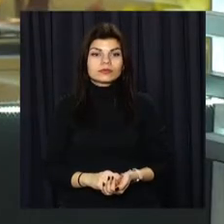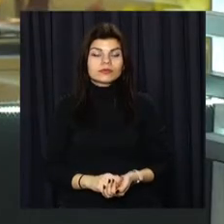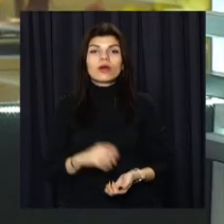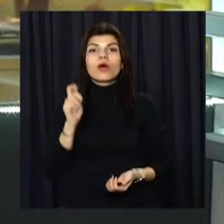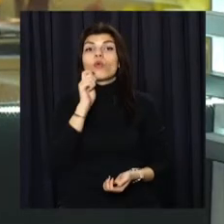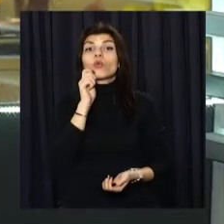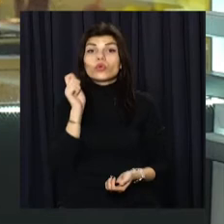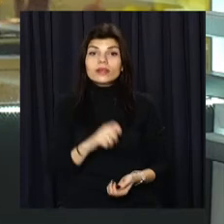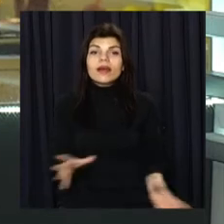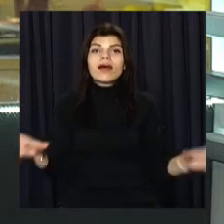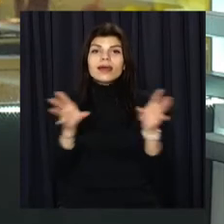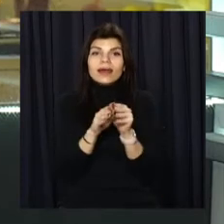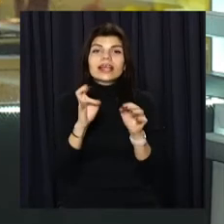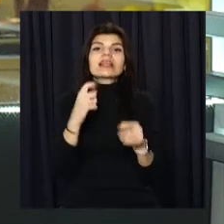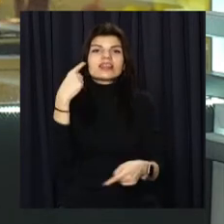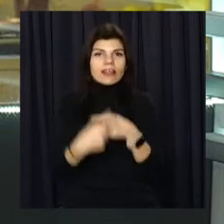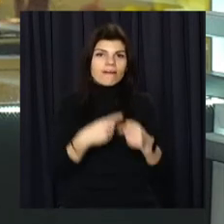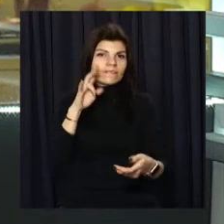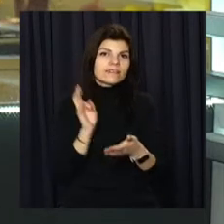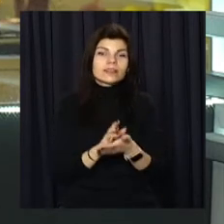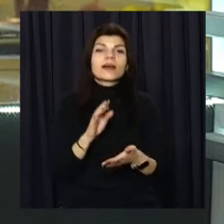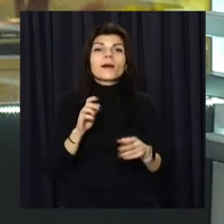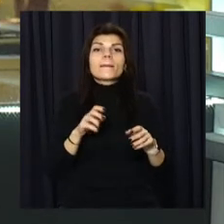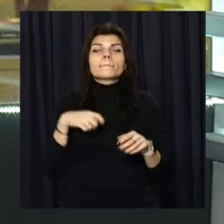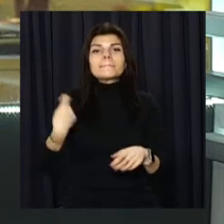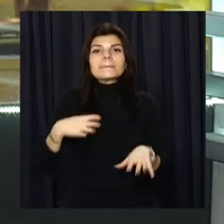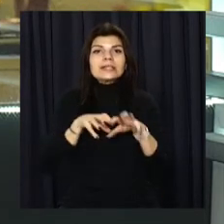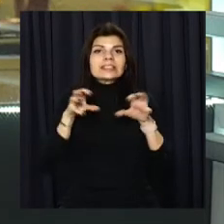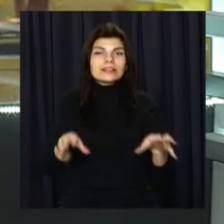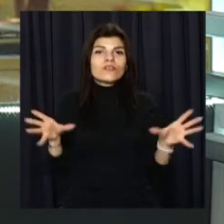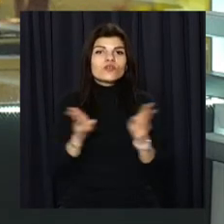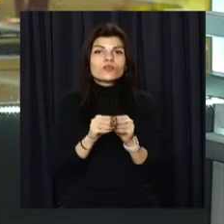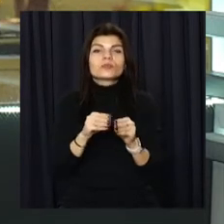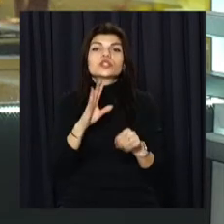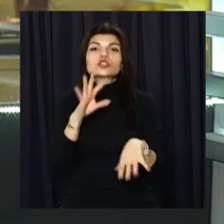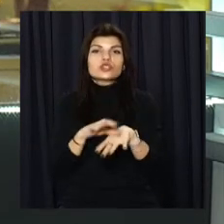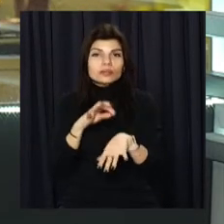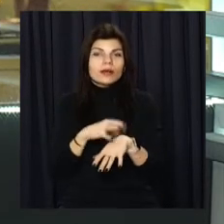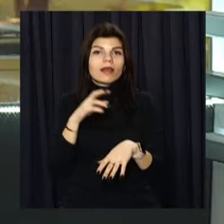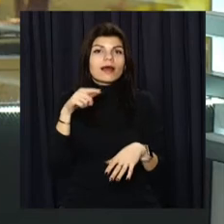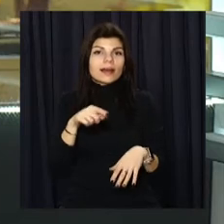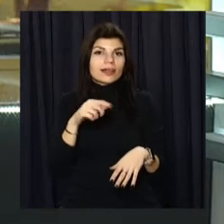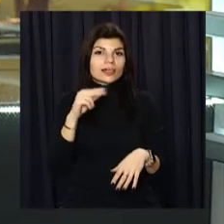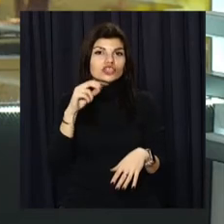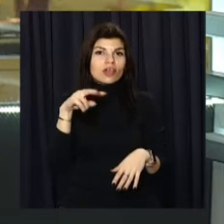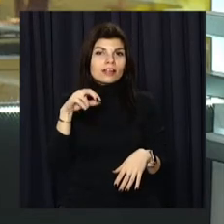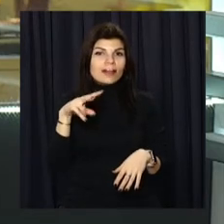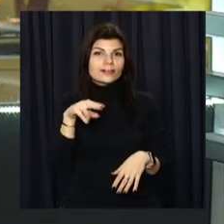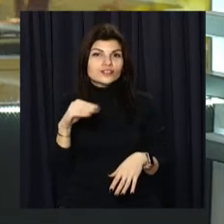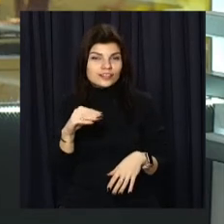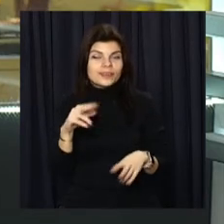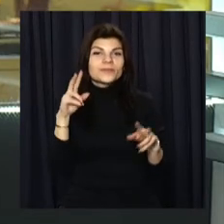Україна разом і назавжди. Президент Володимир Зеленський з дружиною запустив патріотичний челендж до Дня